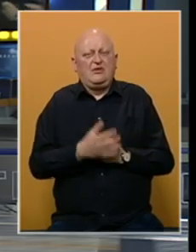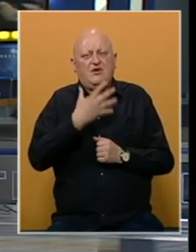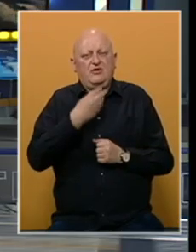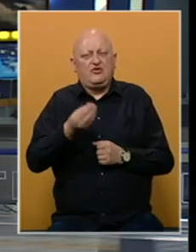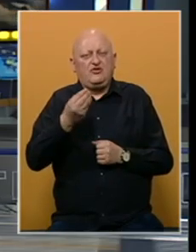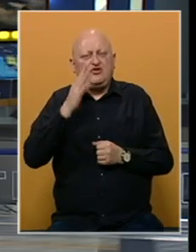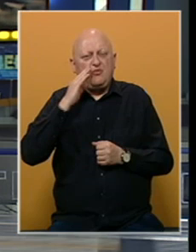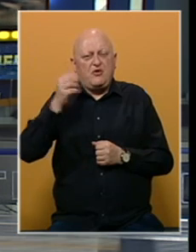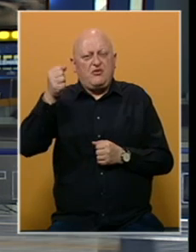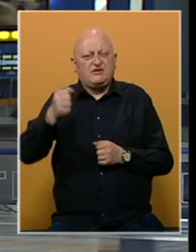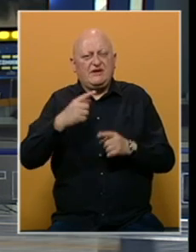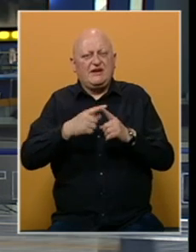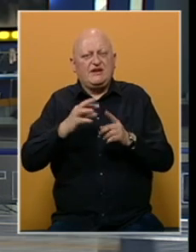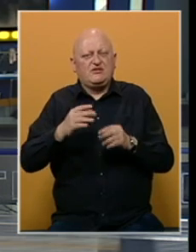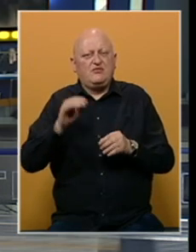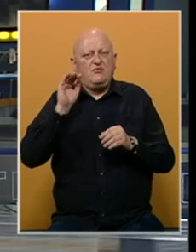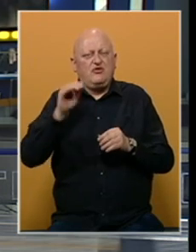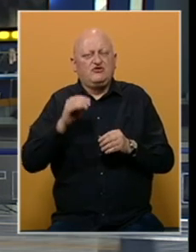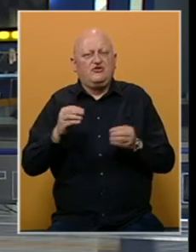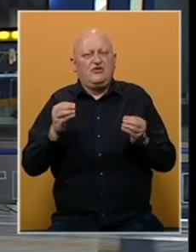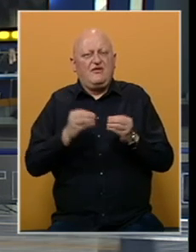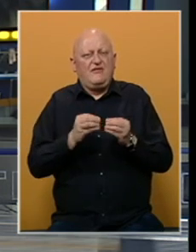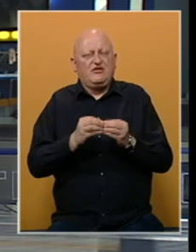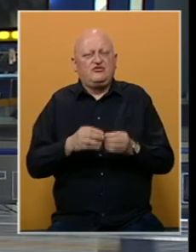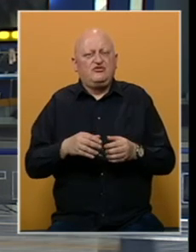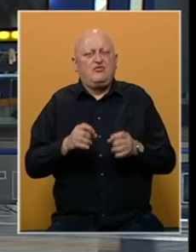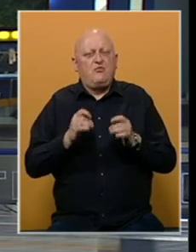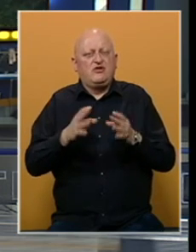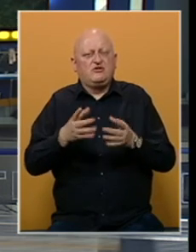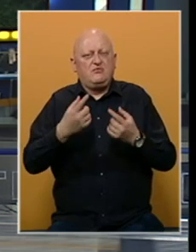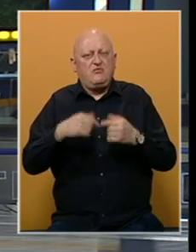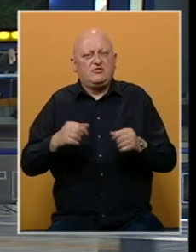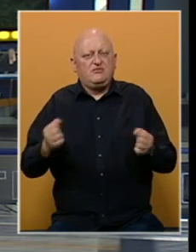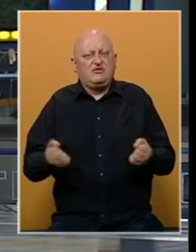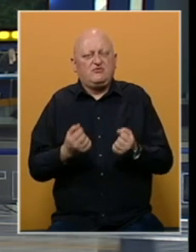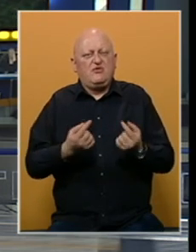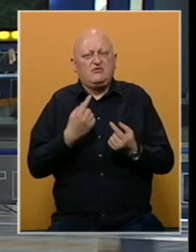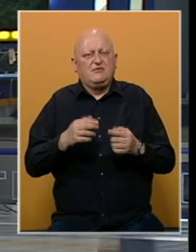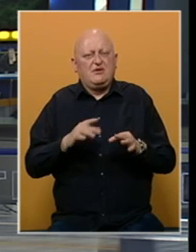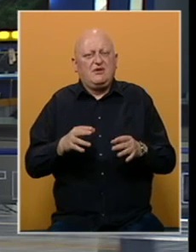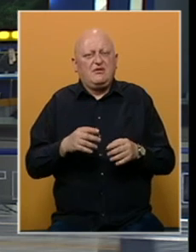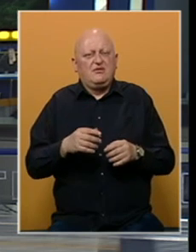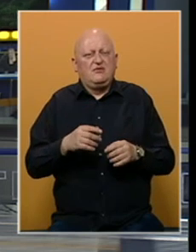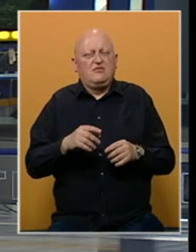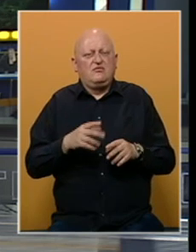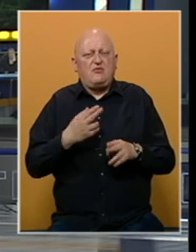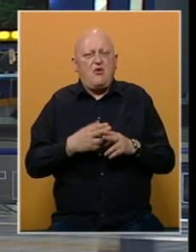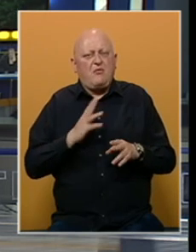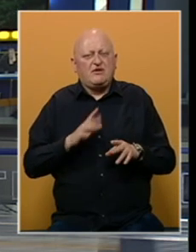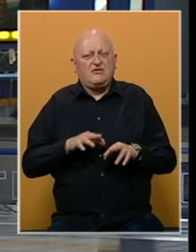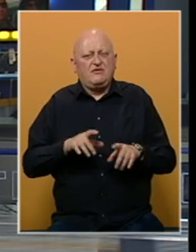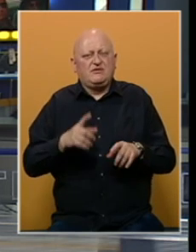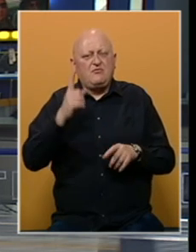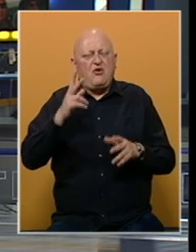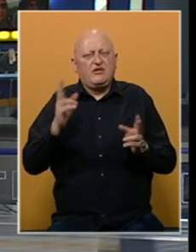Mitropolite Dabro Bosanski i Hrizostom poručio je u Vaskršnjoj poslanici da u posebnimi i teškim uslovima pandemije podmukog virusa